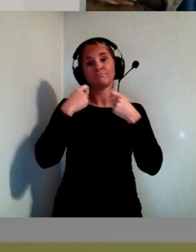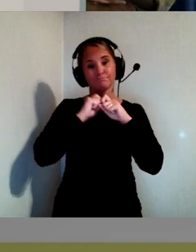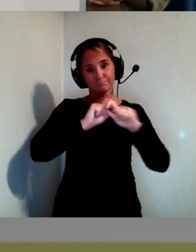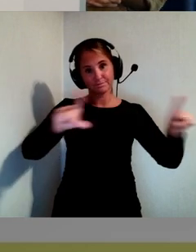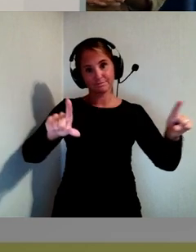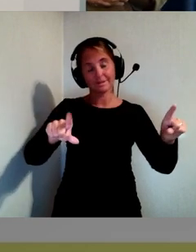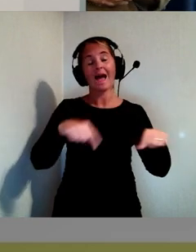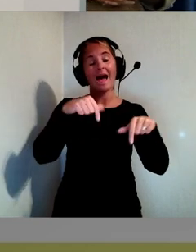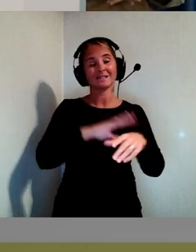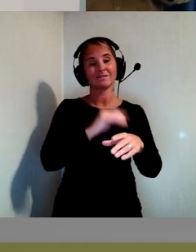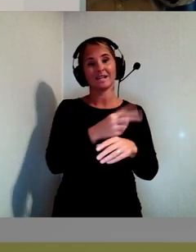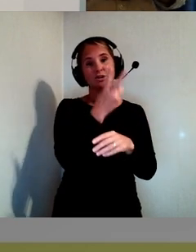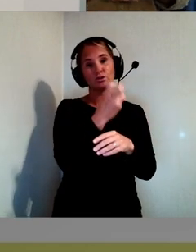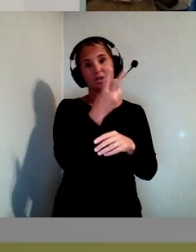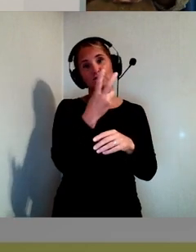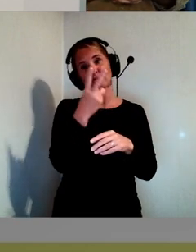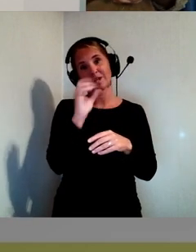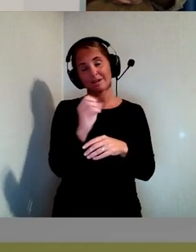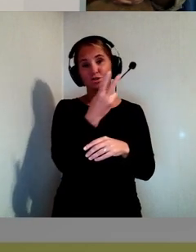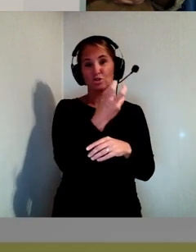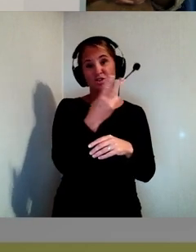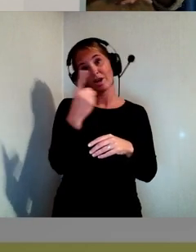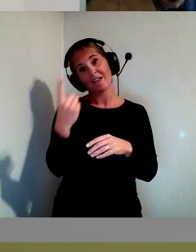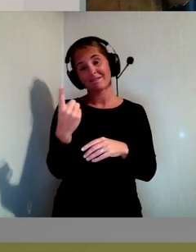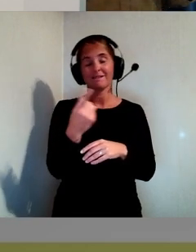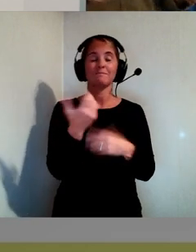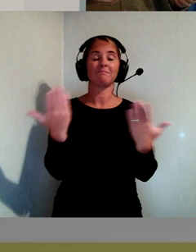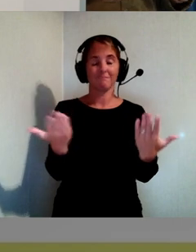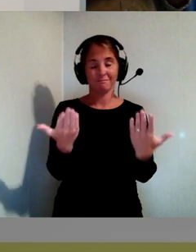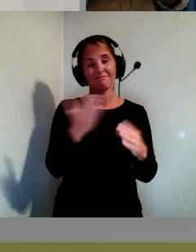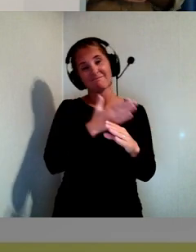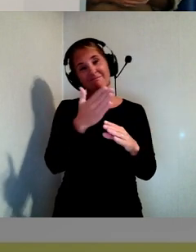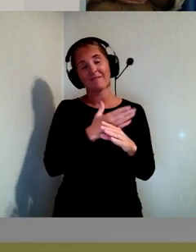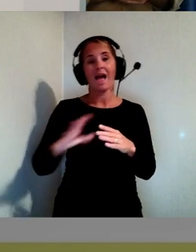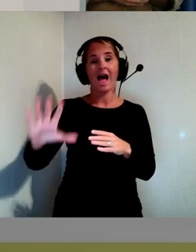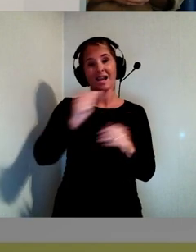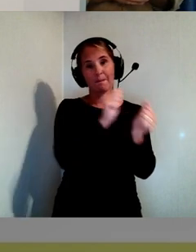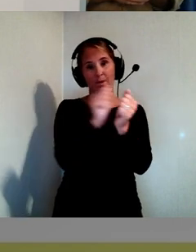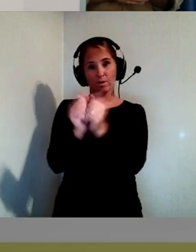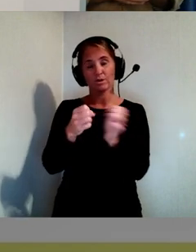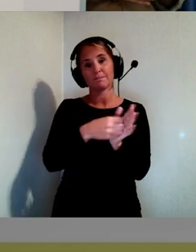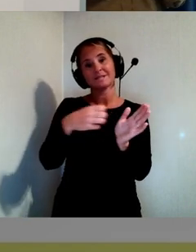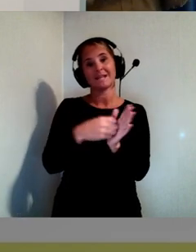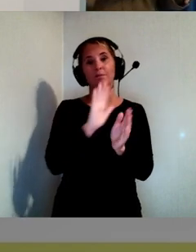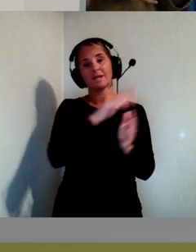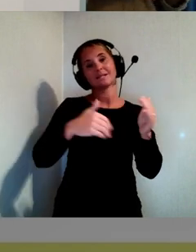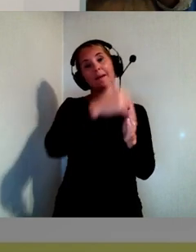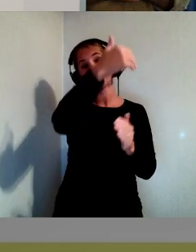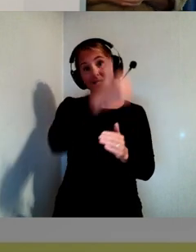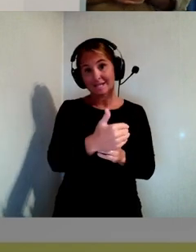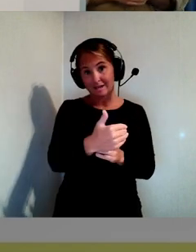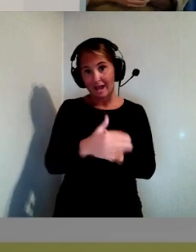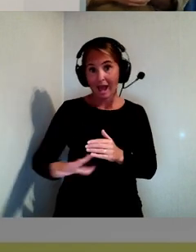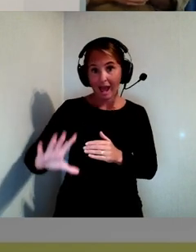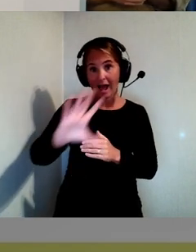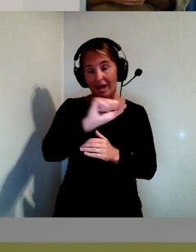-2021, någonstans där. Och då hade alla produktbeskrivningar på hemsidan, alla de beskrivningarna var